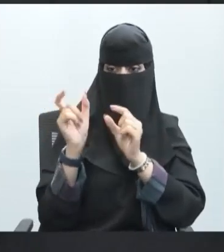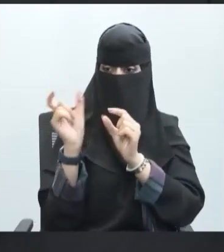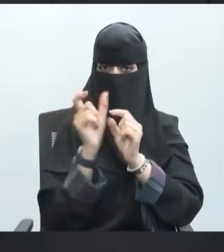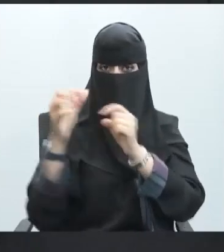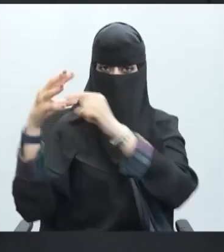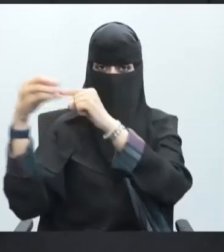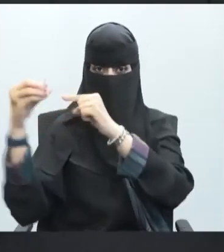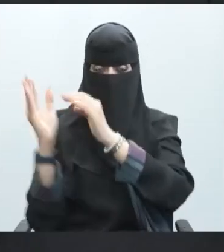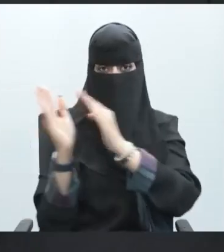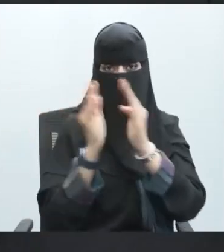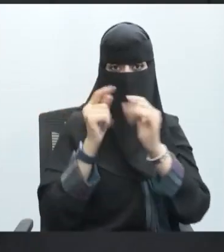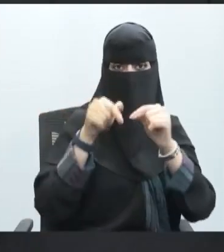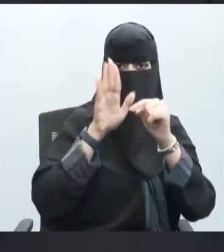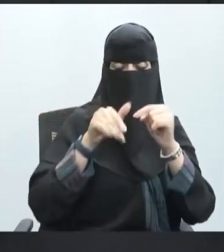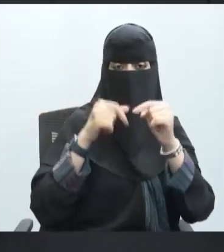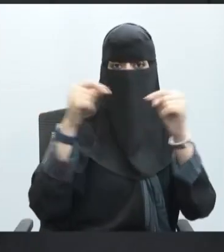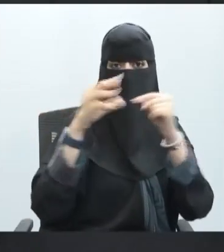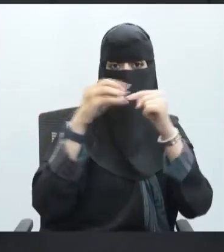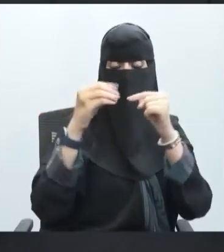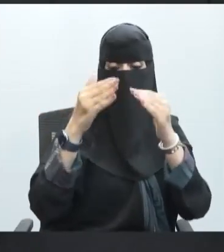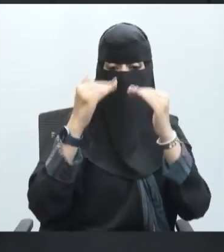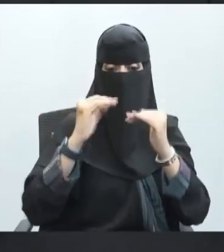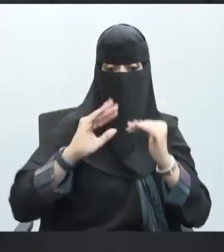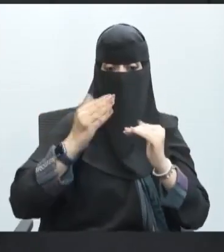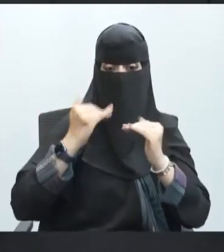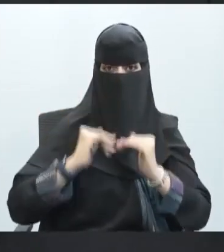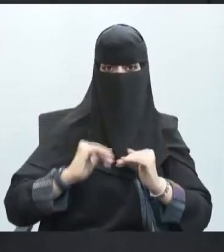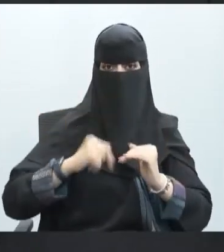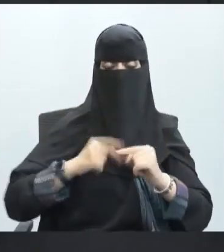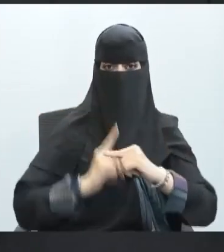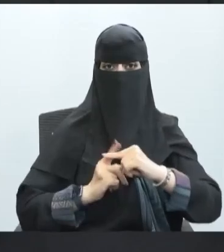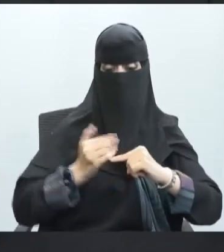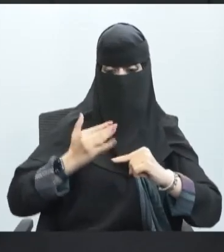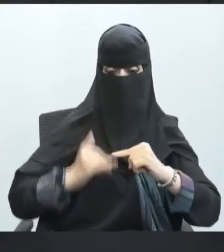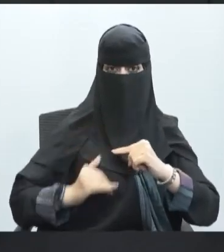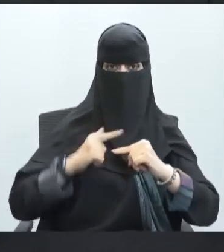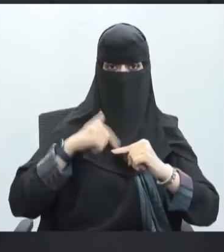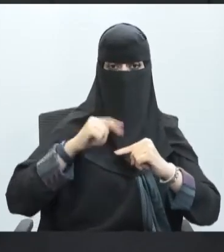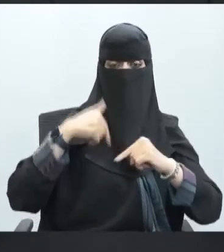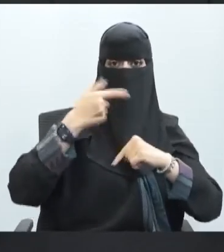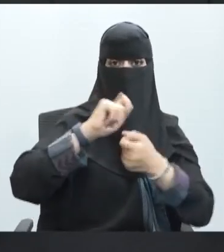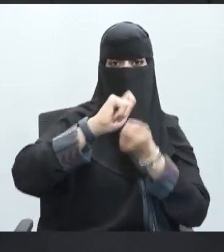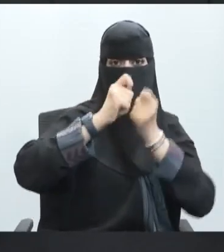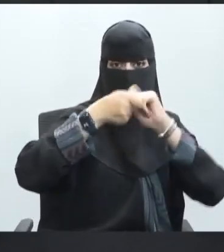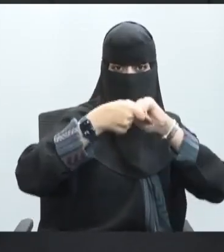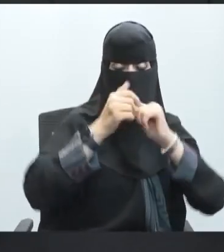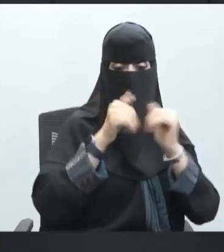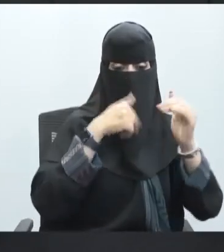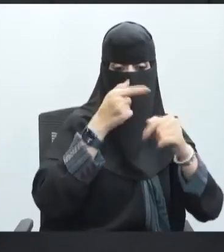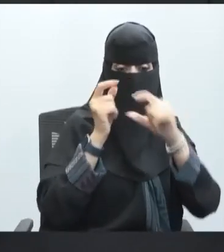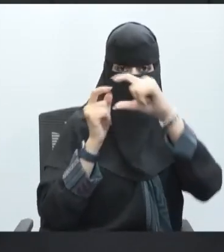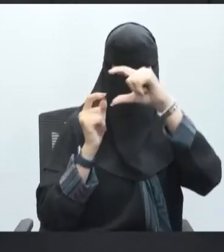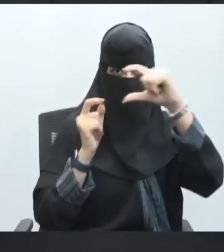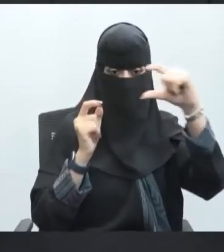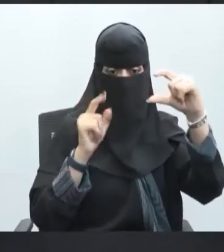شحنة موجبة وأصبحت الشحنات السالبة خارج الخلية هذه الشحنة الموجبة سوف تحدث ردة فعل سوف